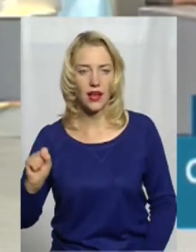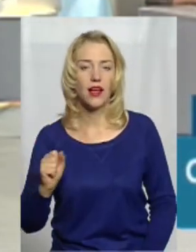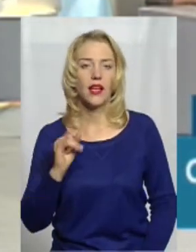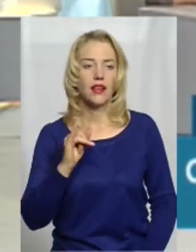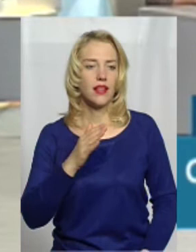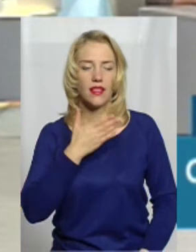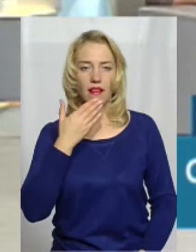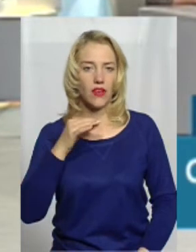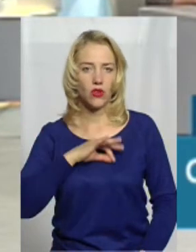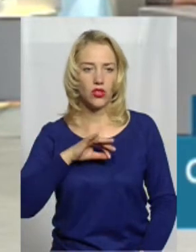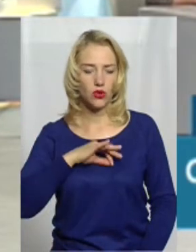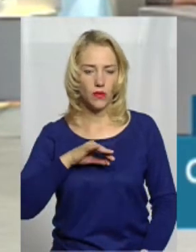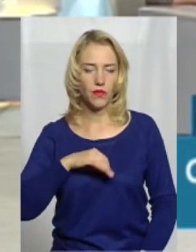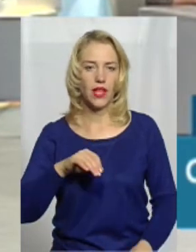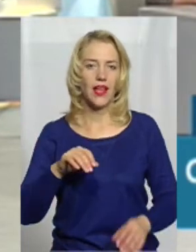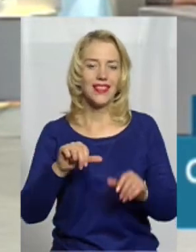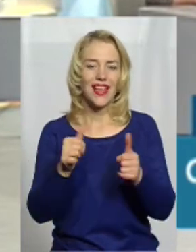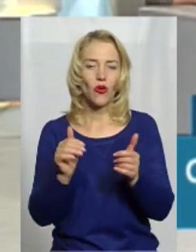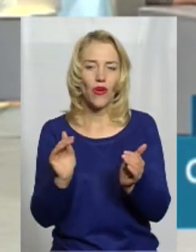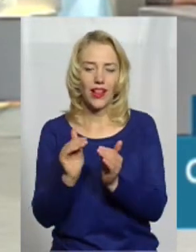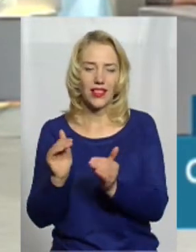використовуємо декоративні породи собак.